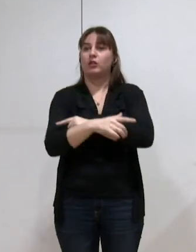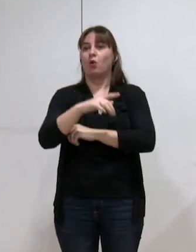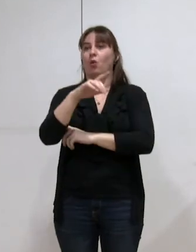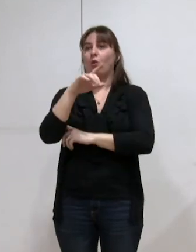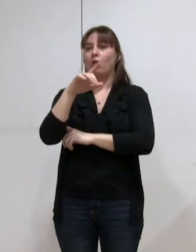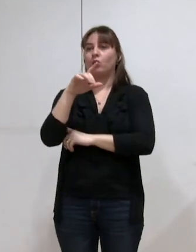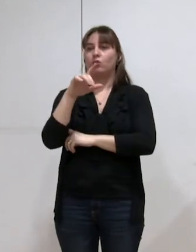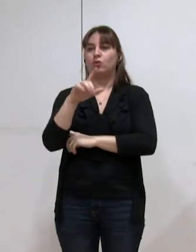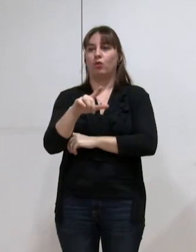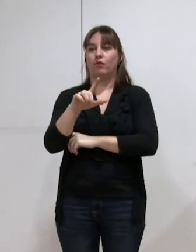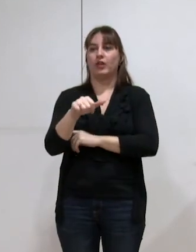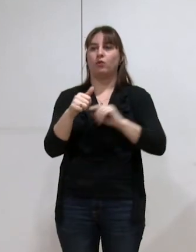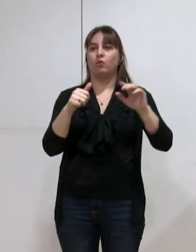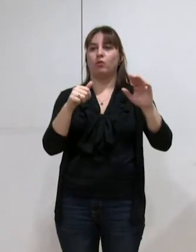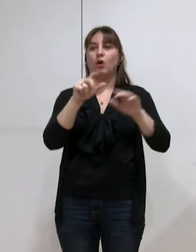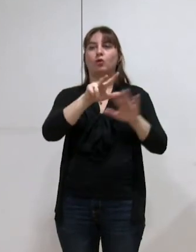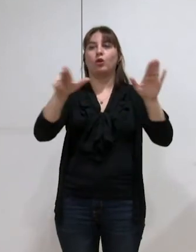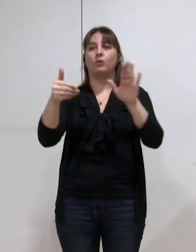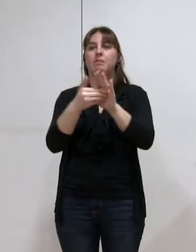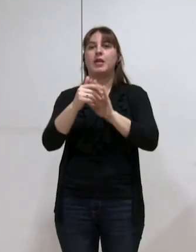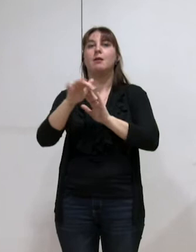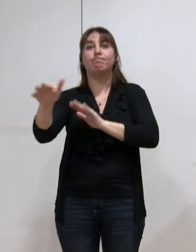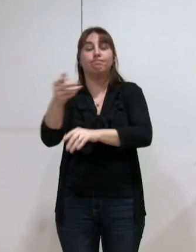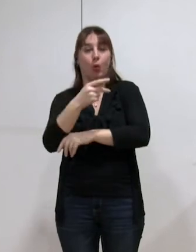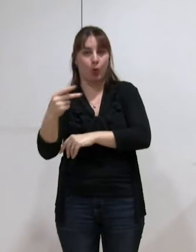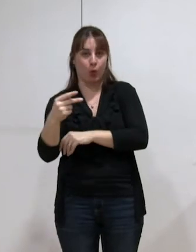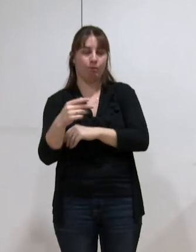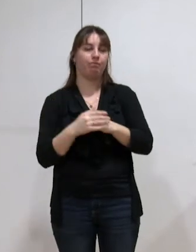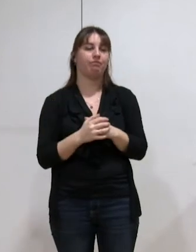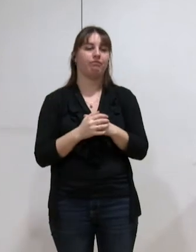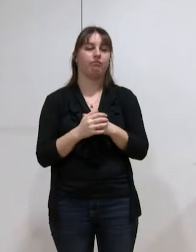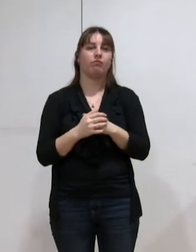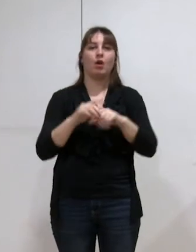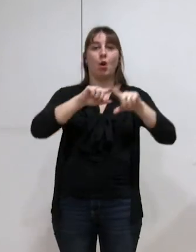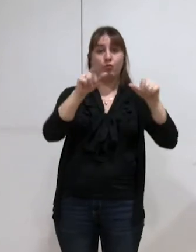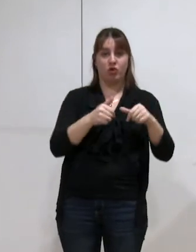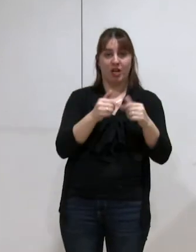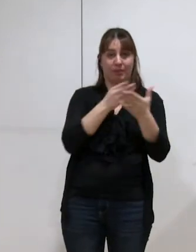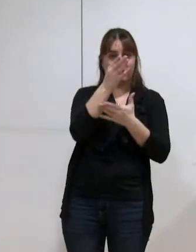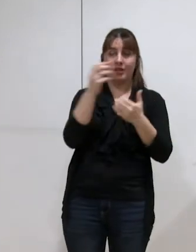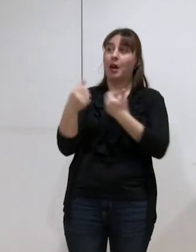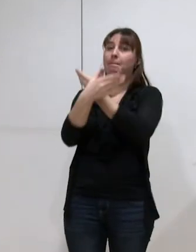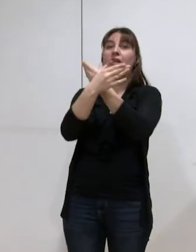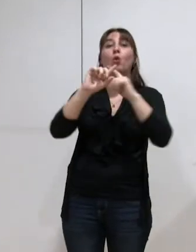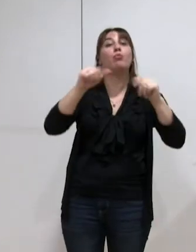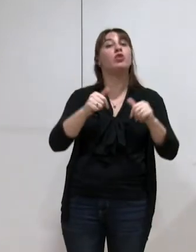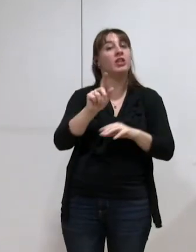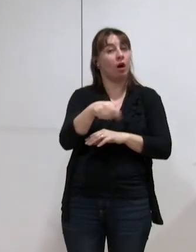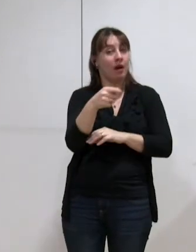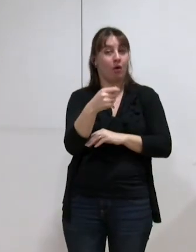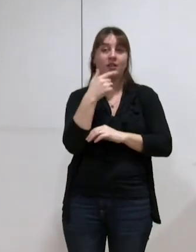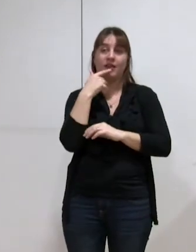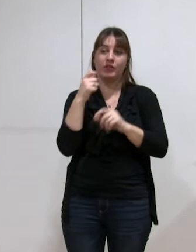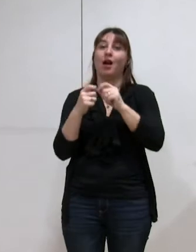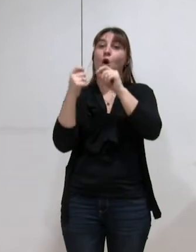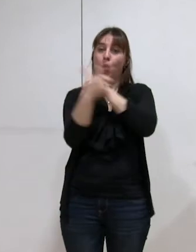'euros. M. le maire vient de le rappeler. Au budget prévisionnel 2015, notre dotation métro, c'est donc la somme de l'attribution de